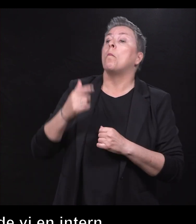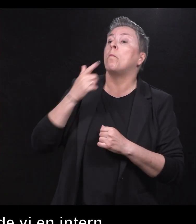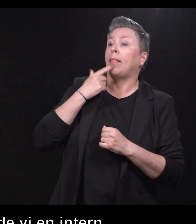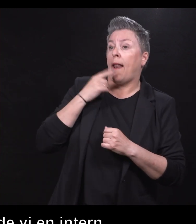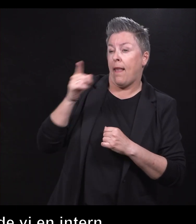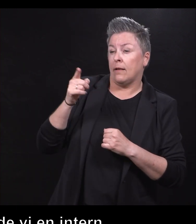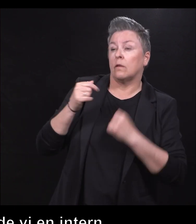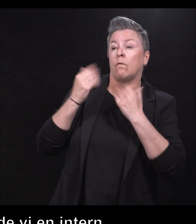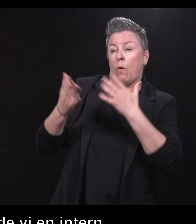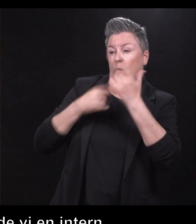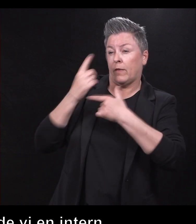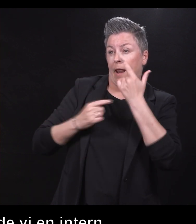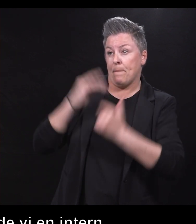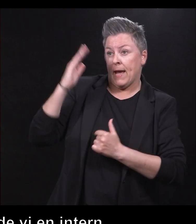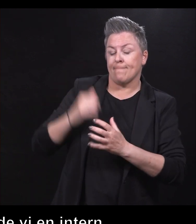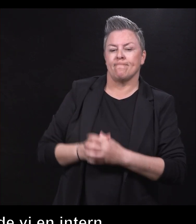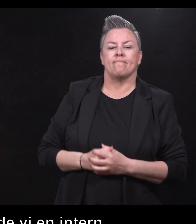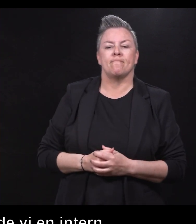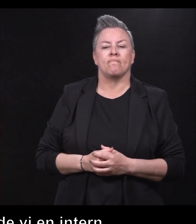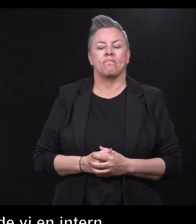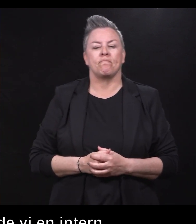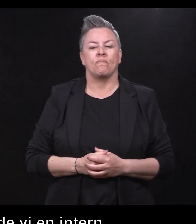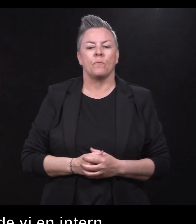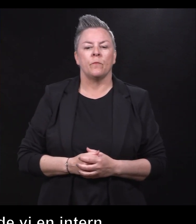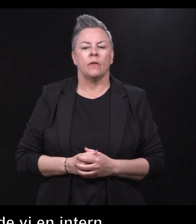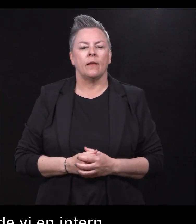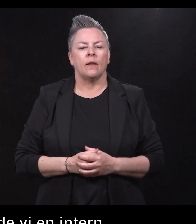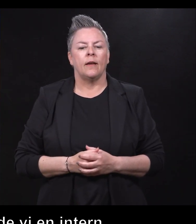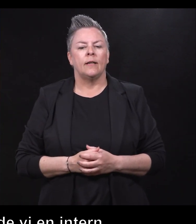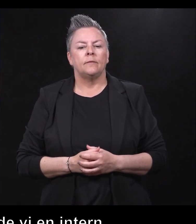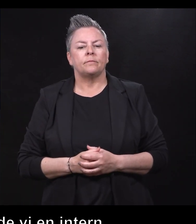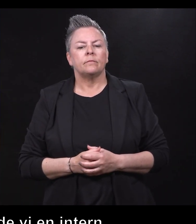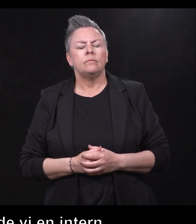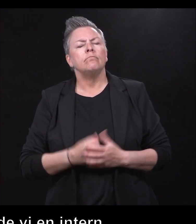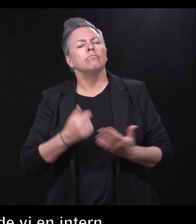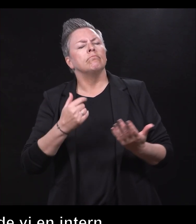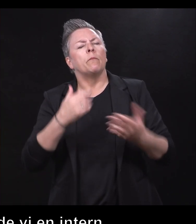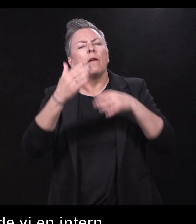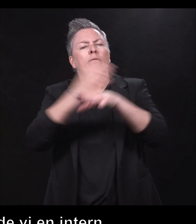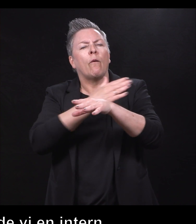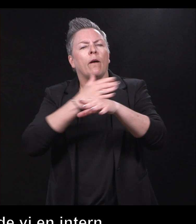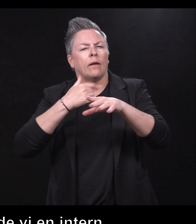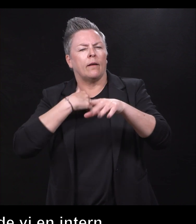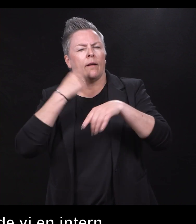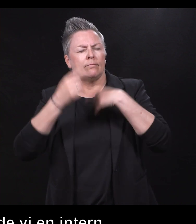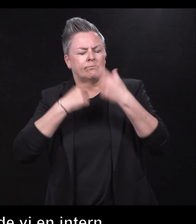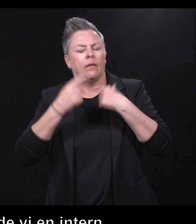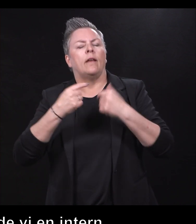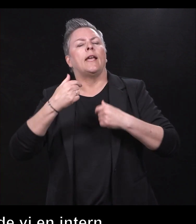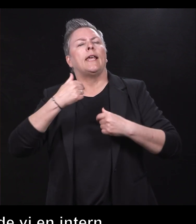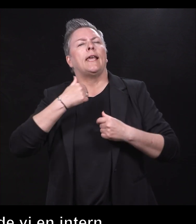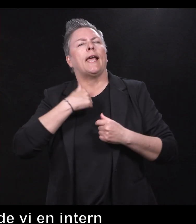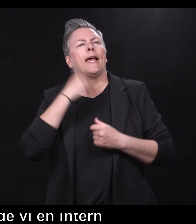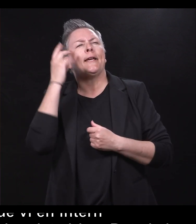til å fortelle litt mer om. Men jeg tenker før jeg skal fortelle litt om det, så tenker jeg